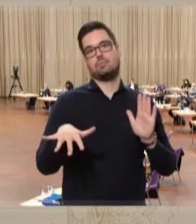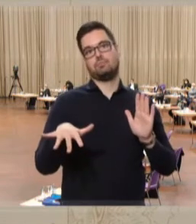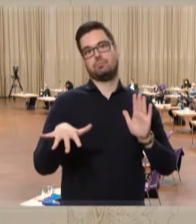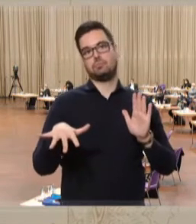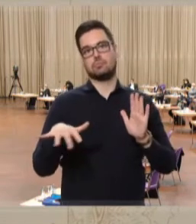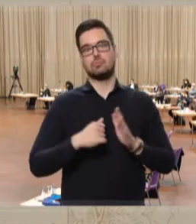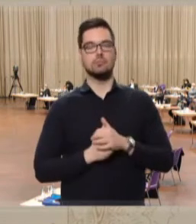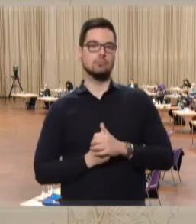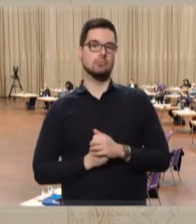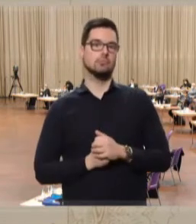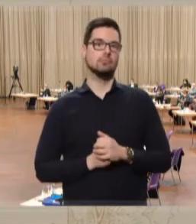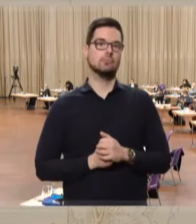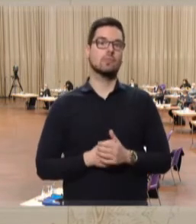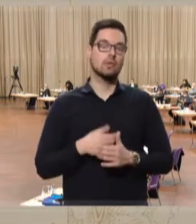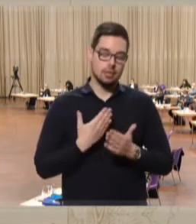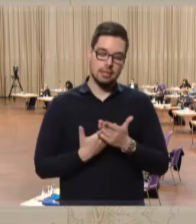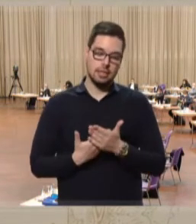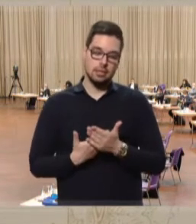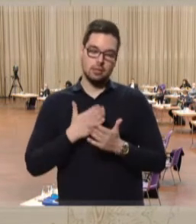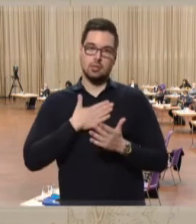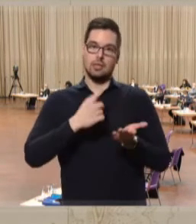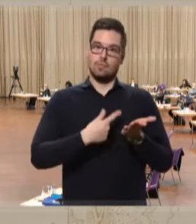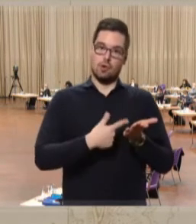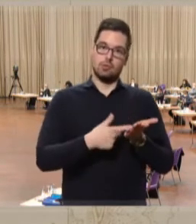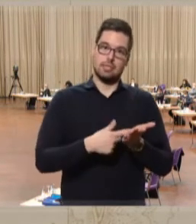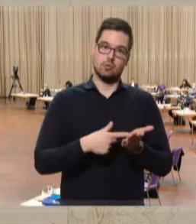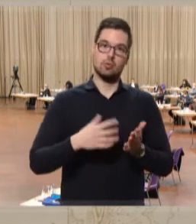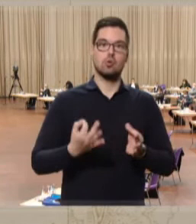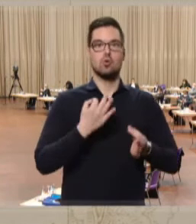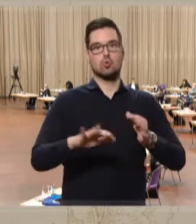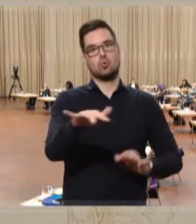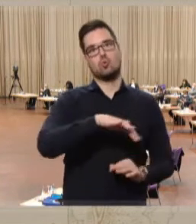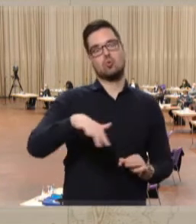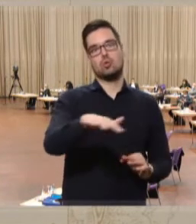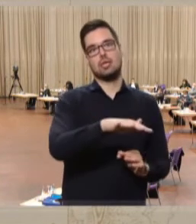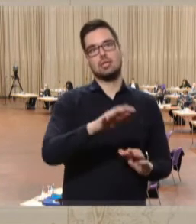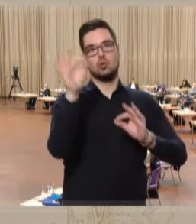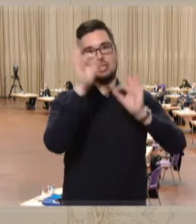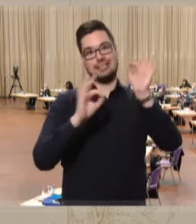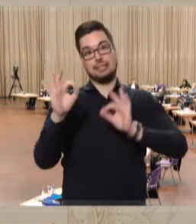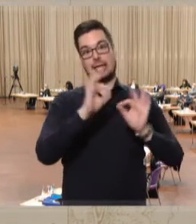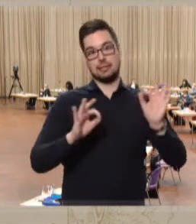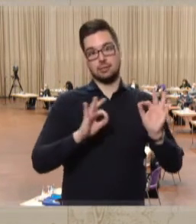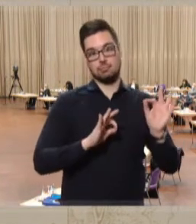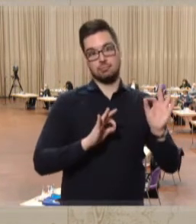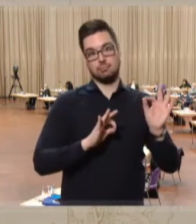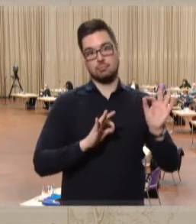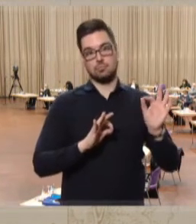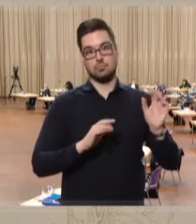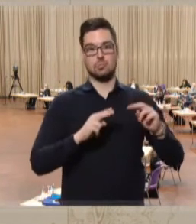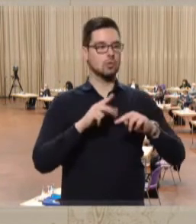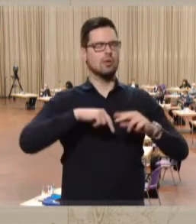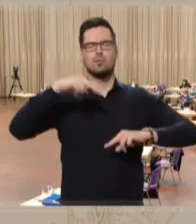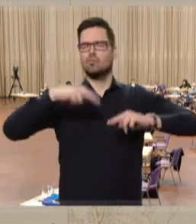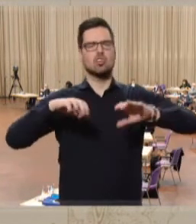geschaffen. Deshalb sind die Voraussetzungen in diesen Grünlandbeständen insbesondere für Insekten, aber auch für viele andere